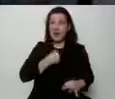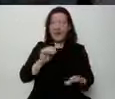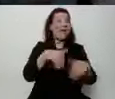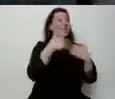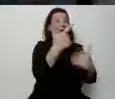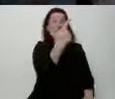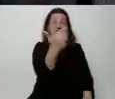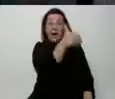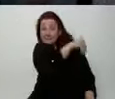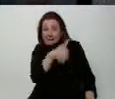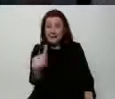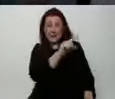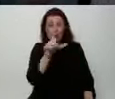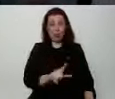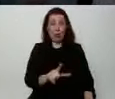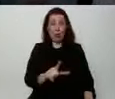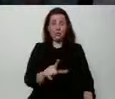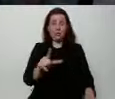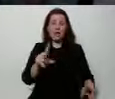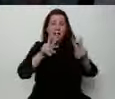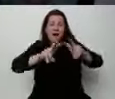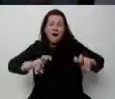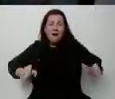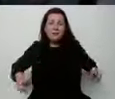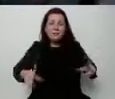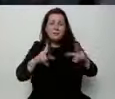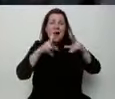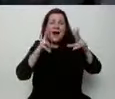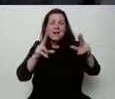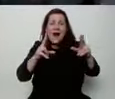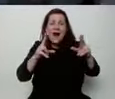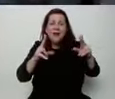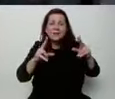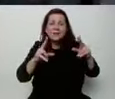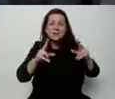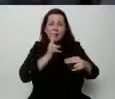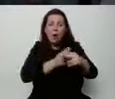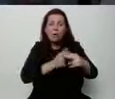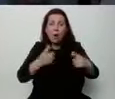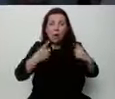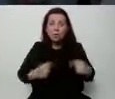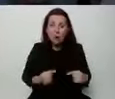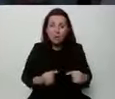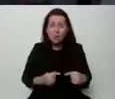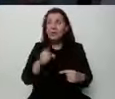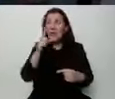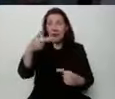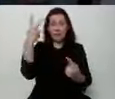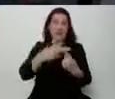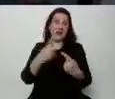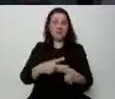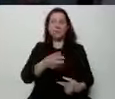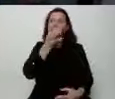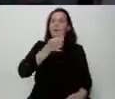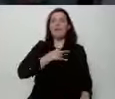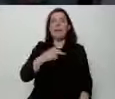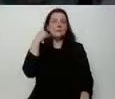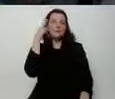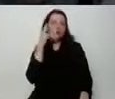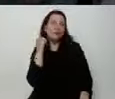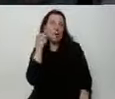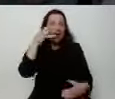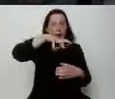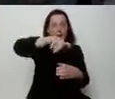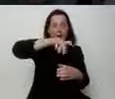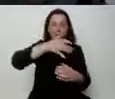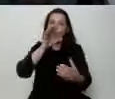złotych na onkologię, albo dać 2 miliardy złotych, żeby zadawane były pytania o dżem, żeby były zadawane pytania